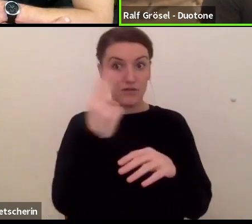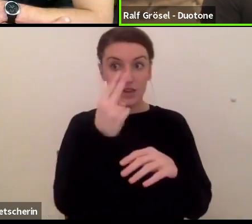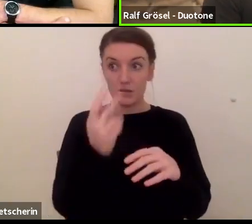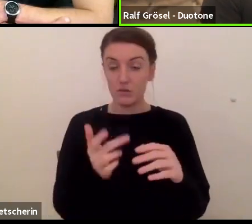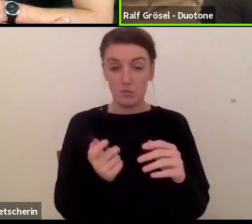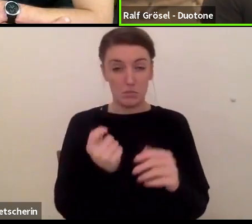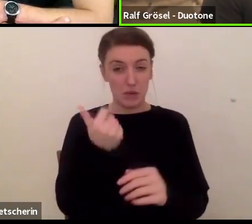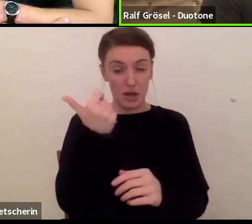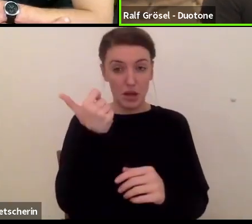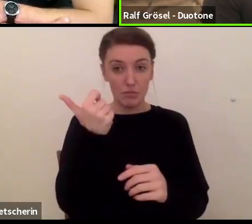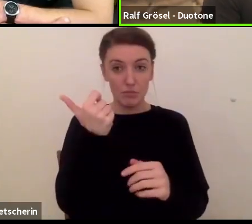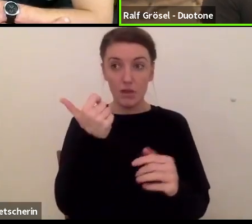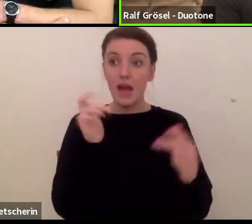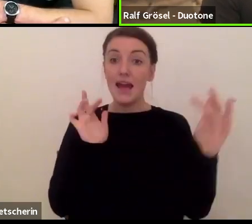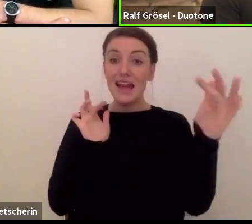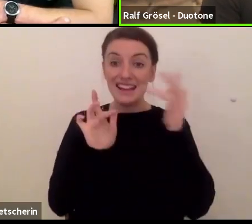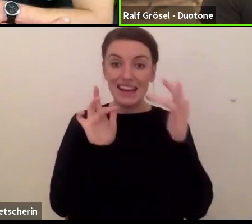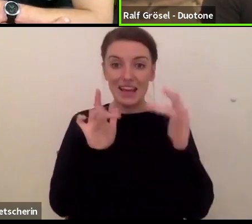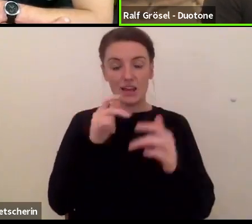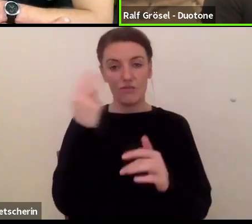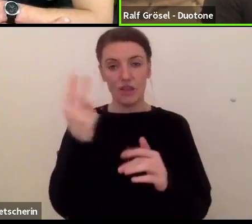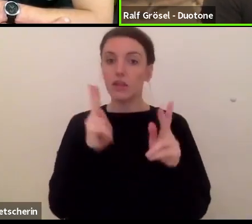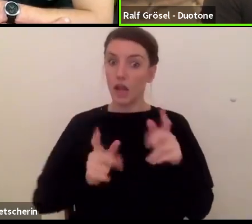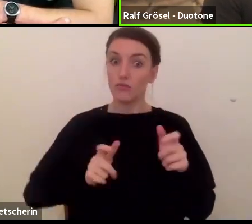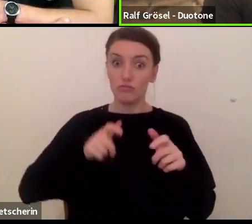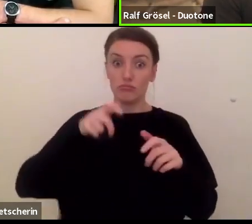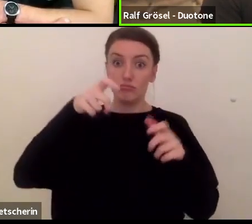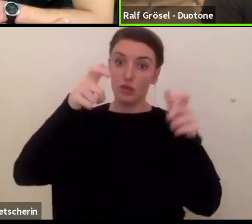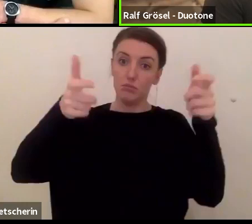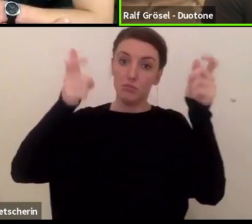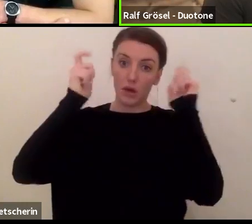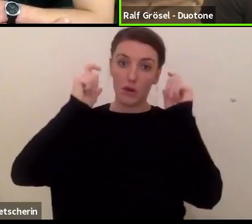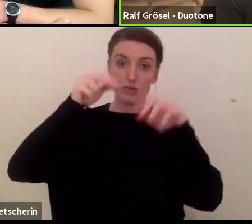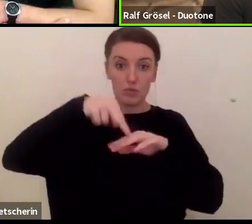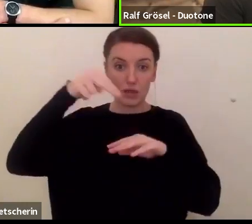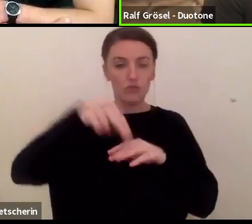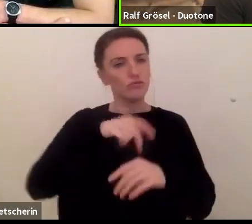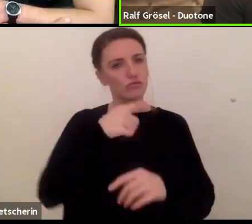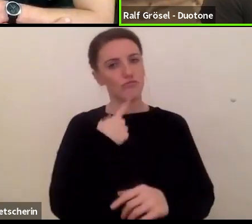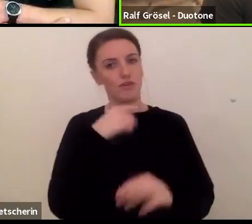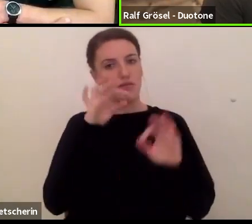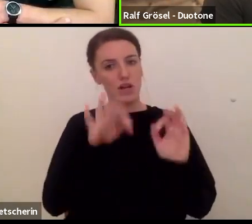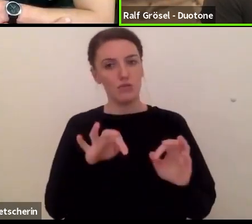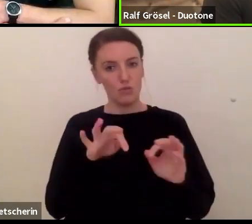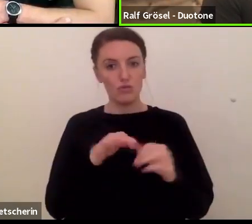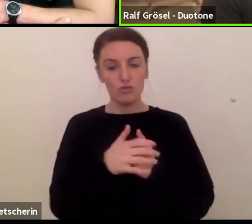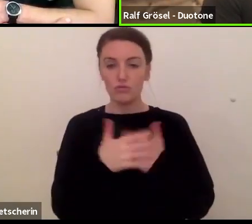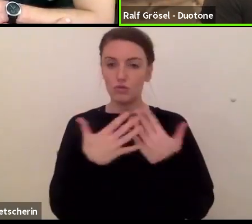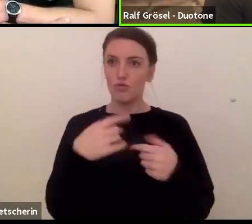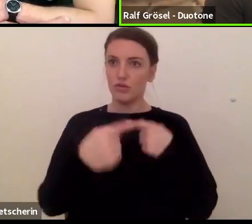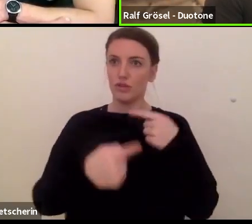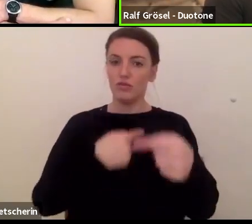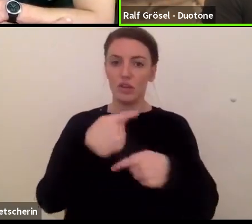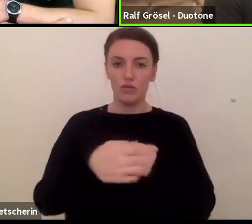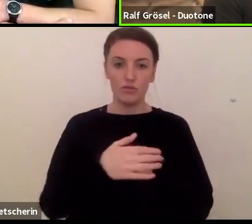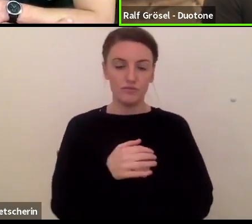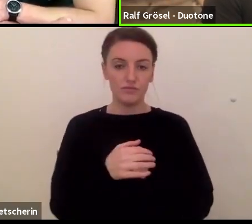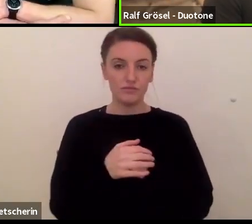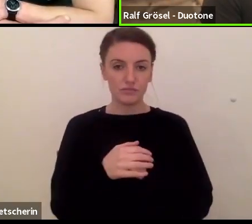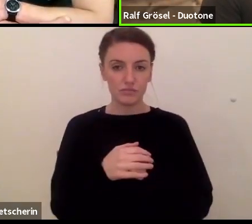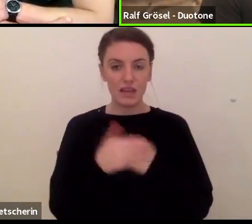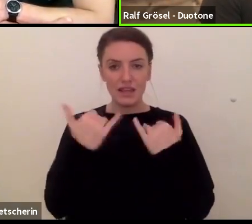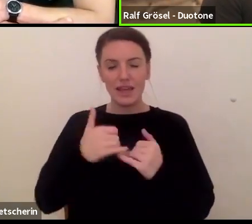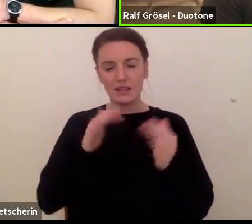also das ist ein Kite, den ich extrem gut mag. Aktuell sind wir an der DICE-Entwicklung. Da gibt es, wie gesagt, zwei